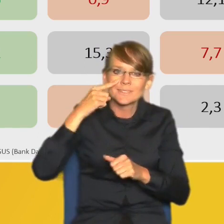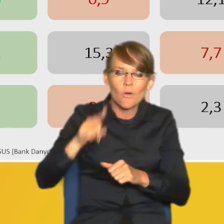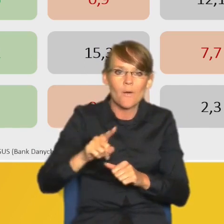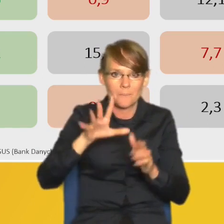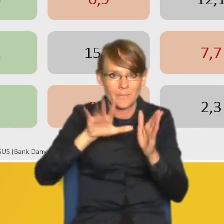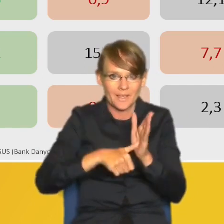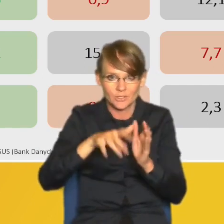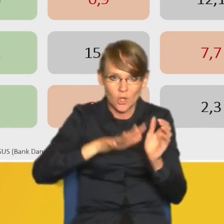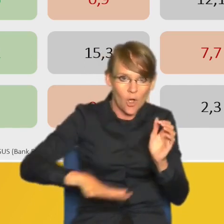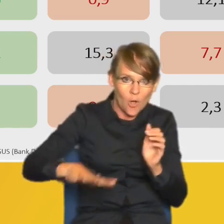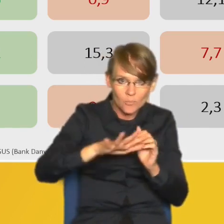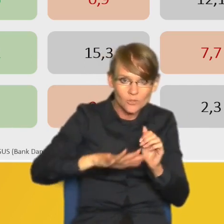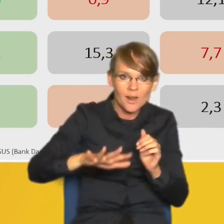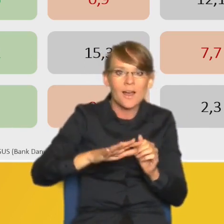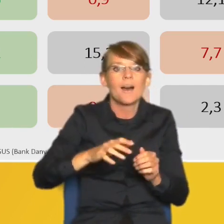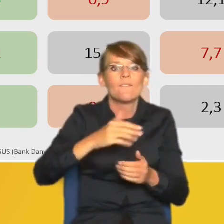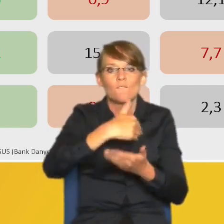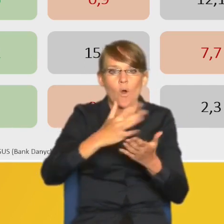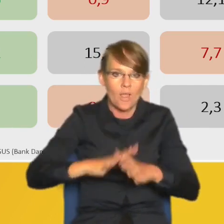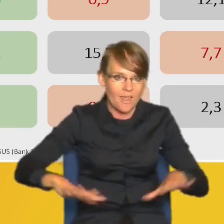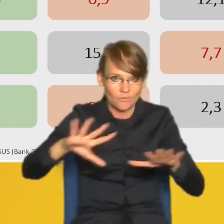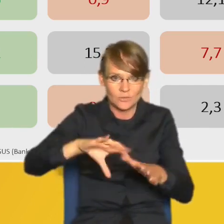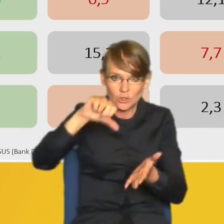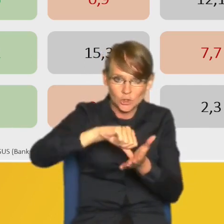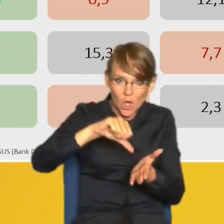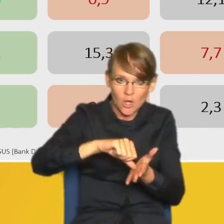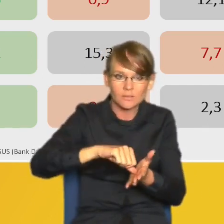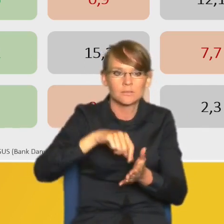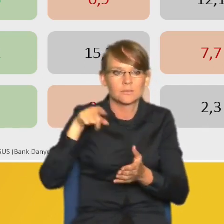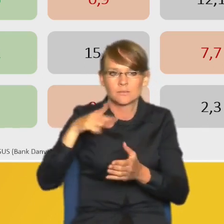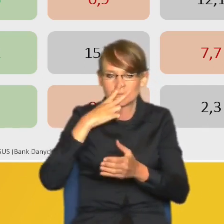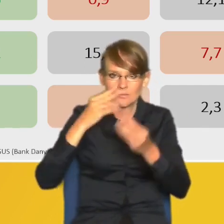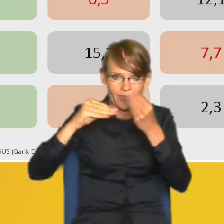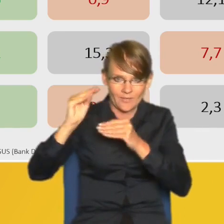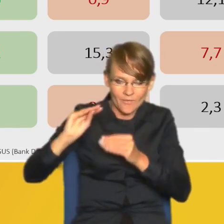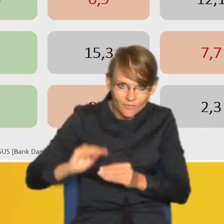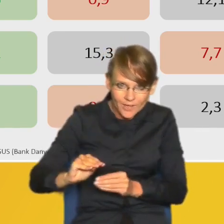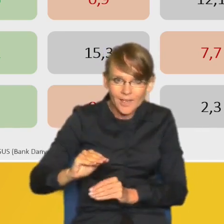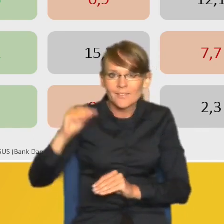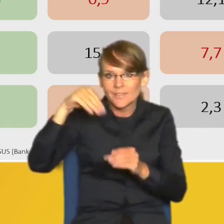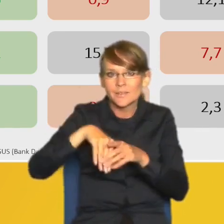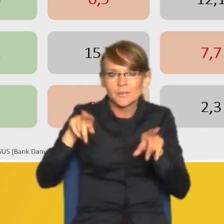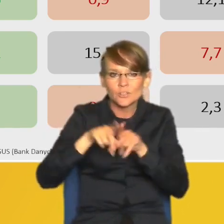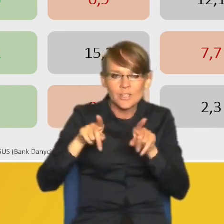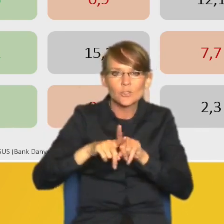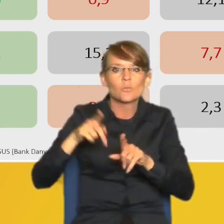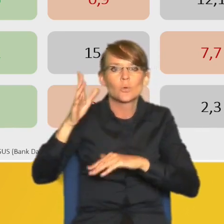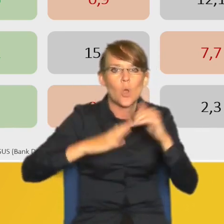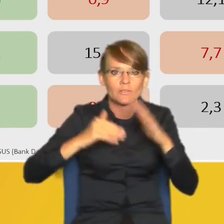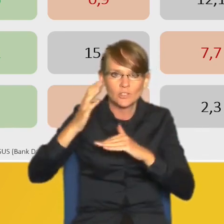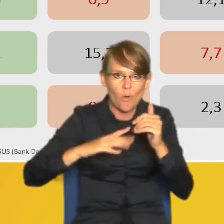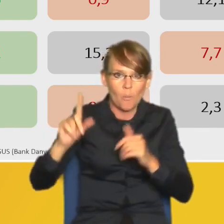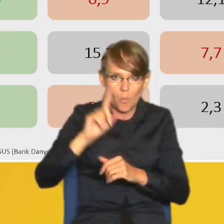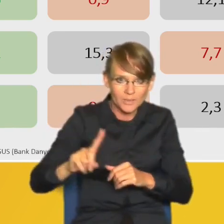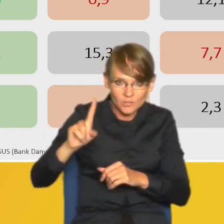funkcjonalne stolic województw dominują w każdym typie, w tym również w budownictwie publicznym, które również